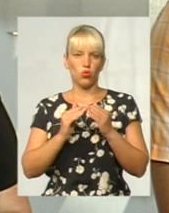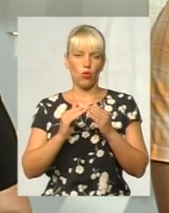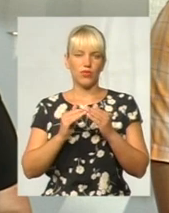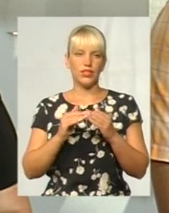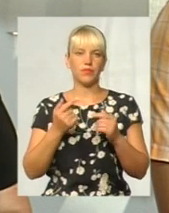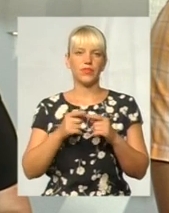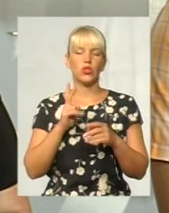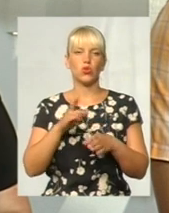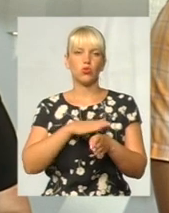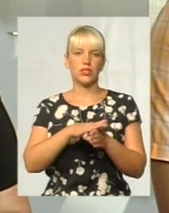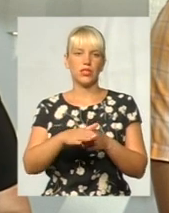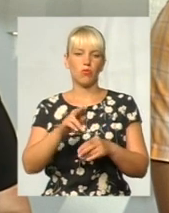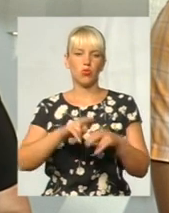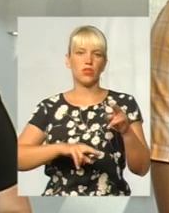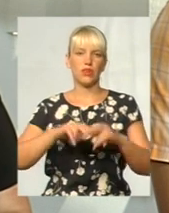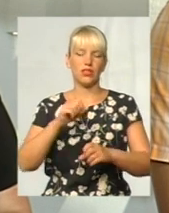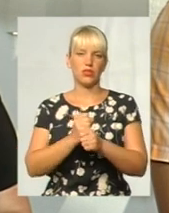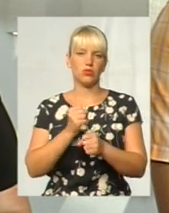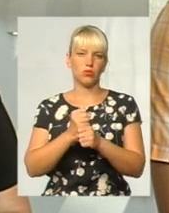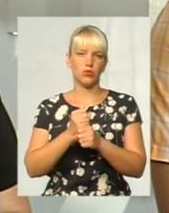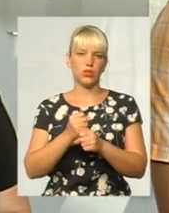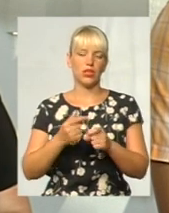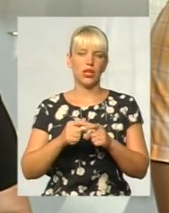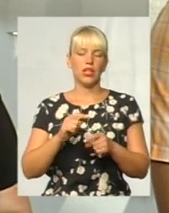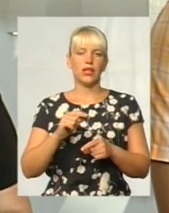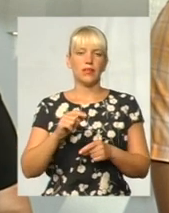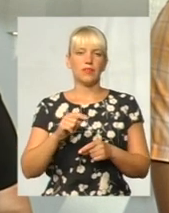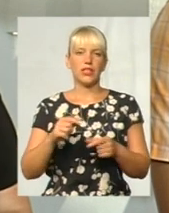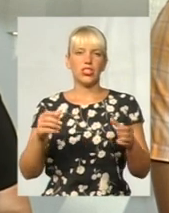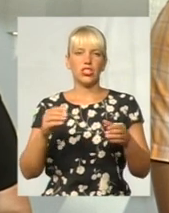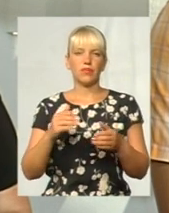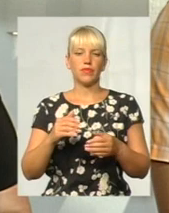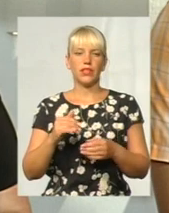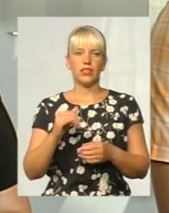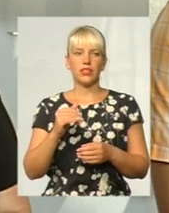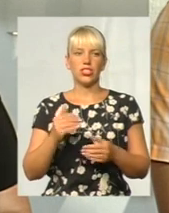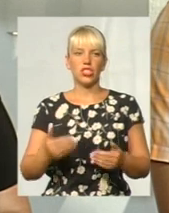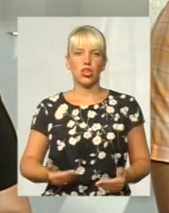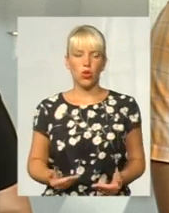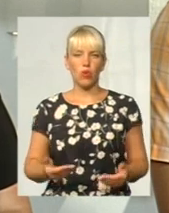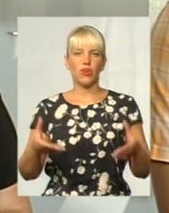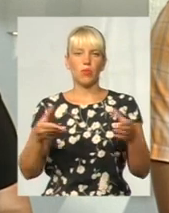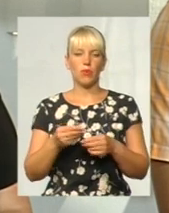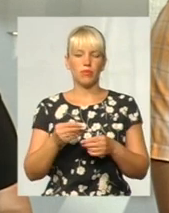здійснювало будівництво житлово-будівельний кооператив «Меблевий».